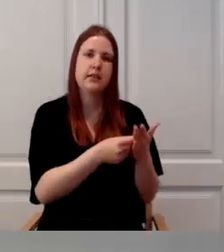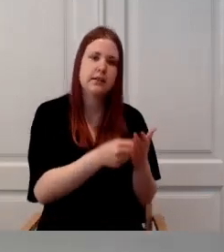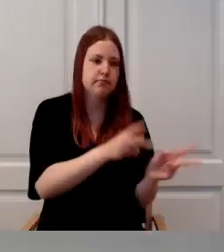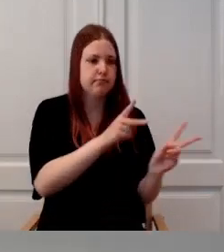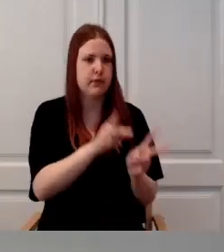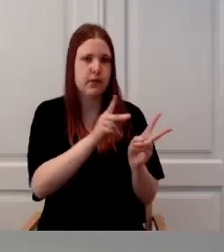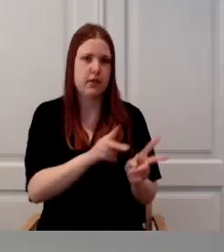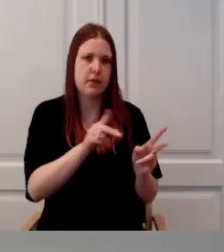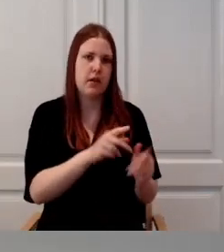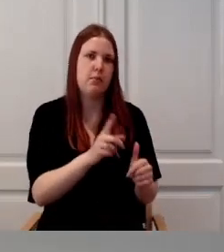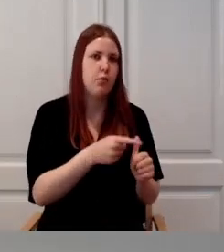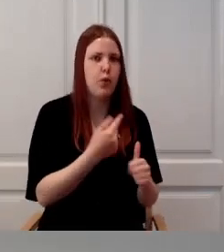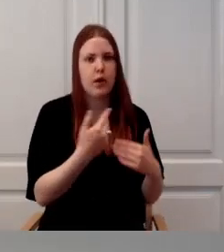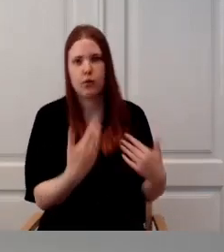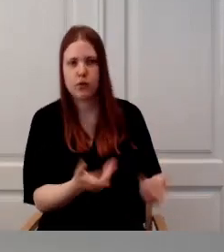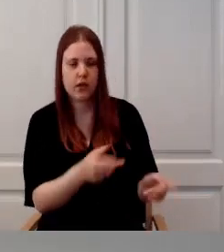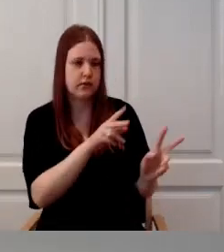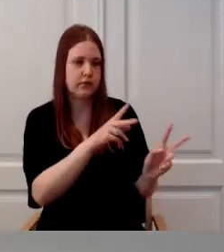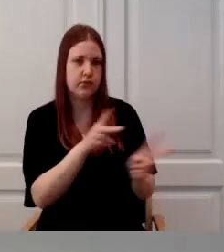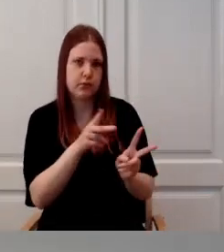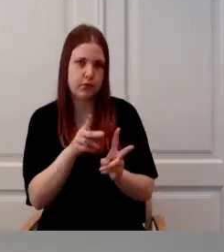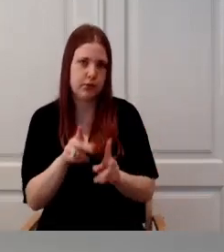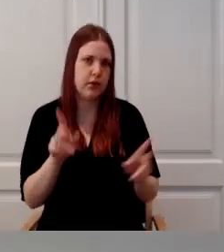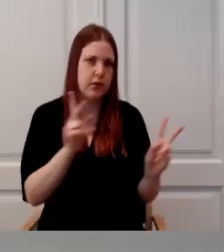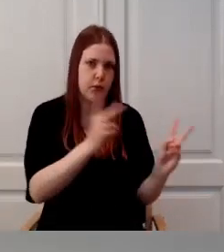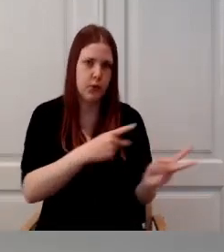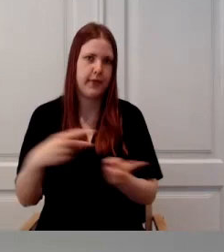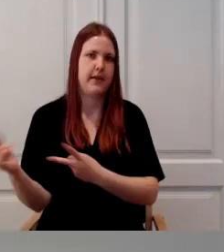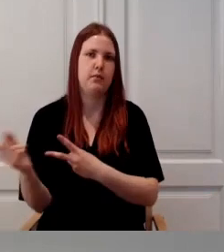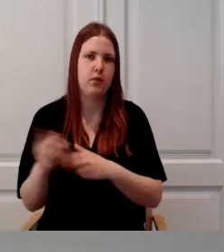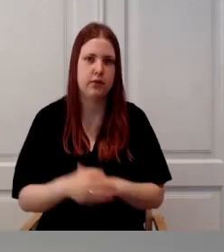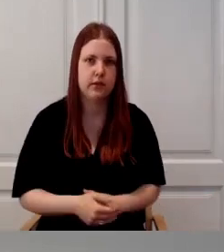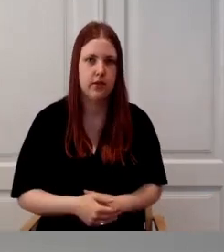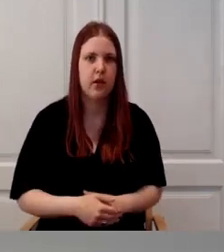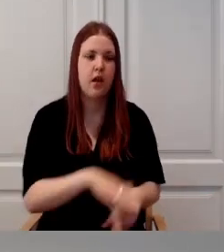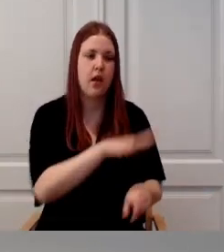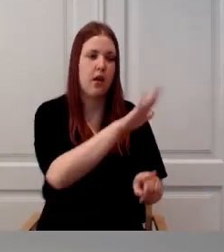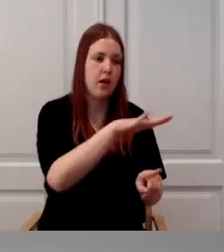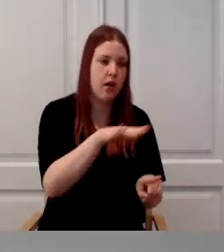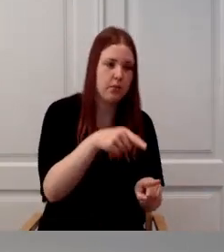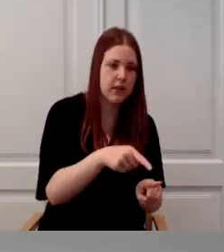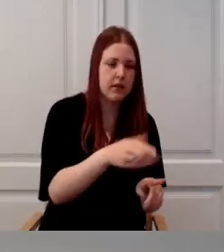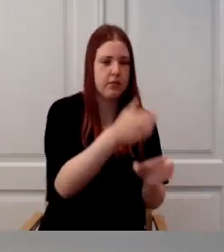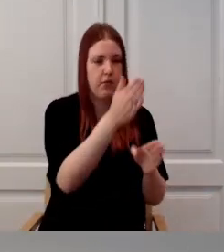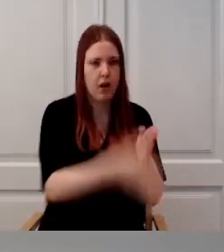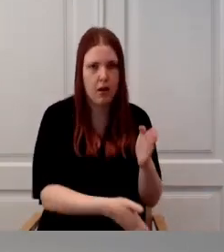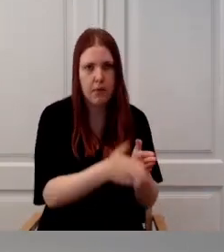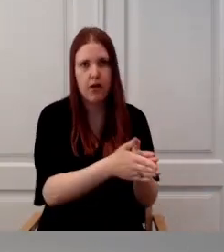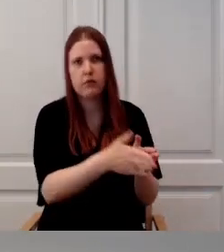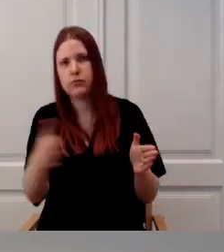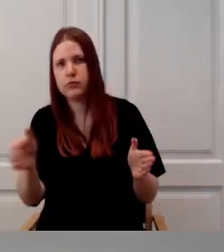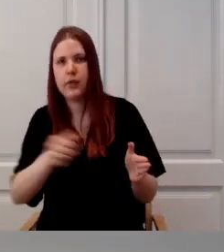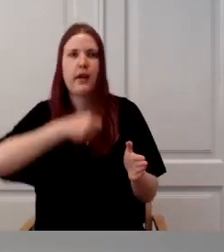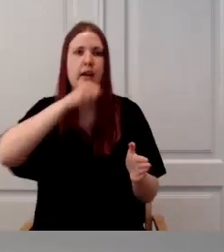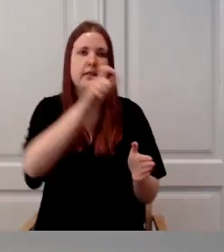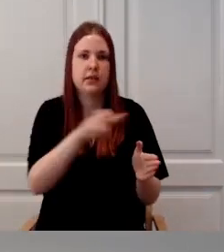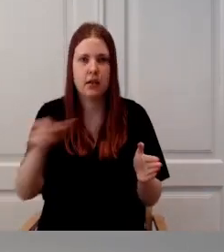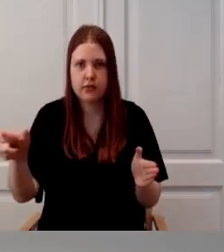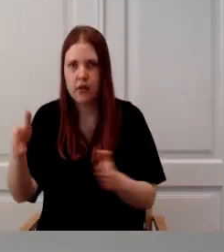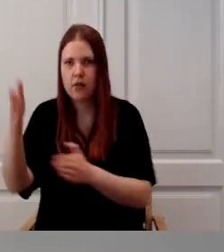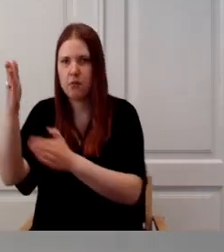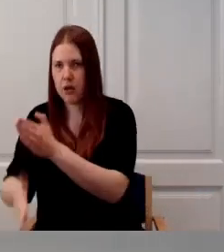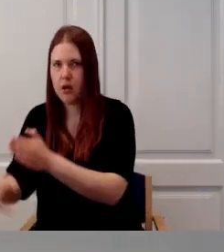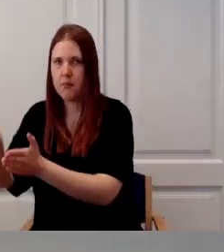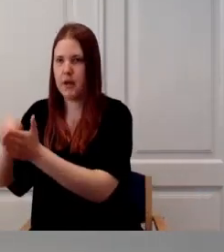arusaamatud üleminekud lastehealistest, tööhealisteks ja tööhealistest, vanaduspensionealisteks, kus ei saa